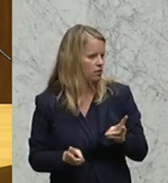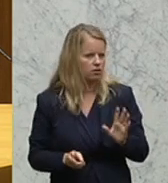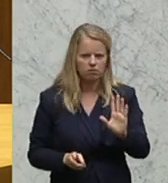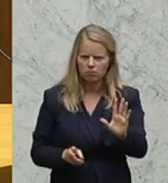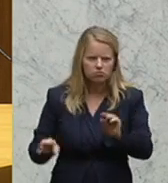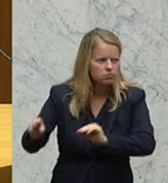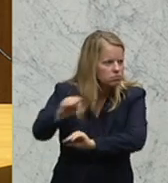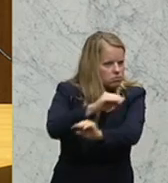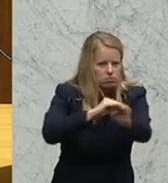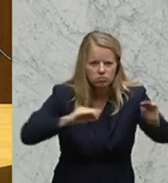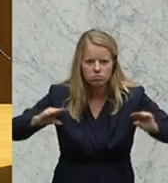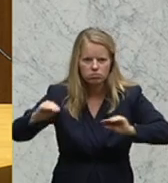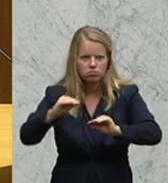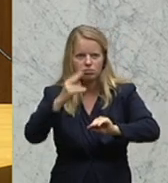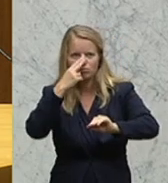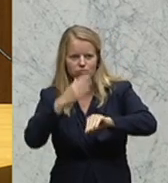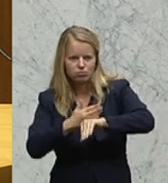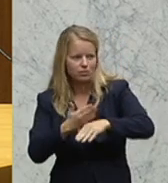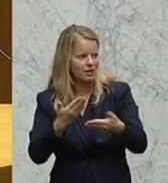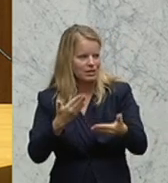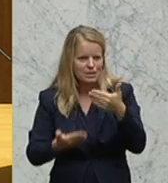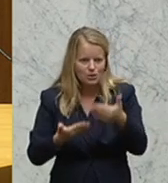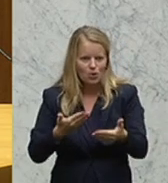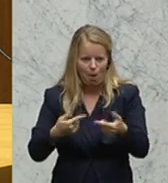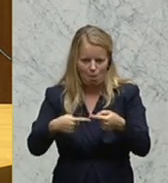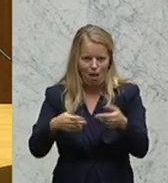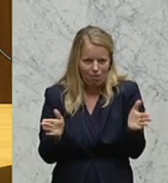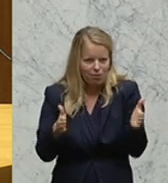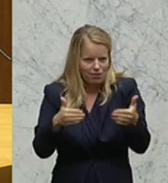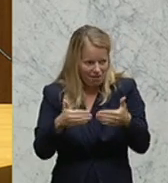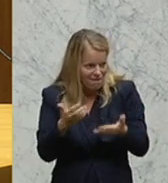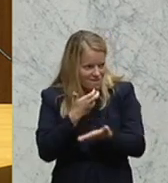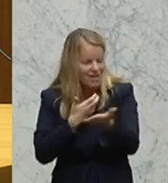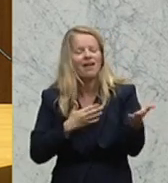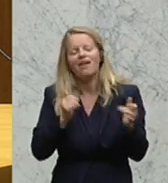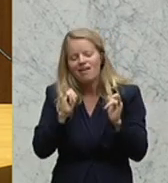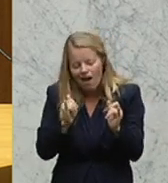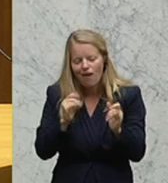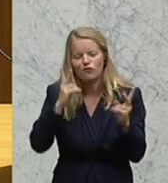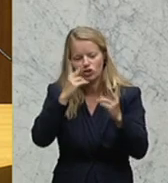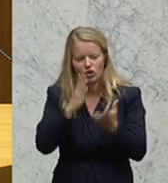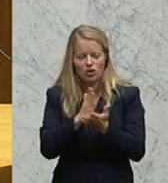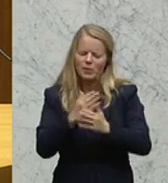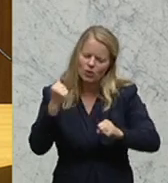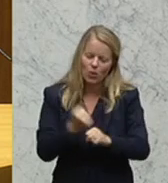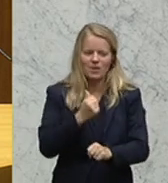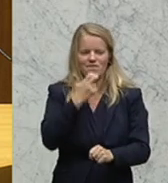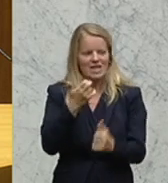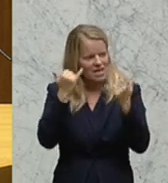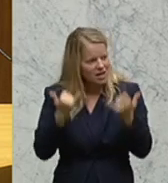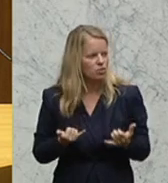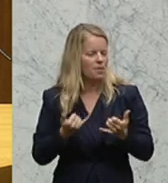zeigt, dass die Sitzung sich schon dem Ende zuneigen möchte. Ich bin ganz bei Ihnen. Ich möchte es aber nicht verabseimern, an dieser Stelle auch